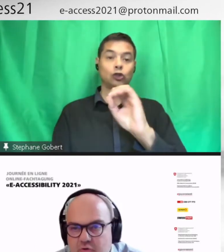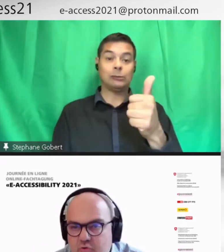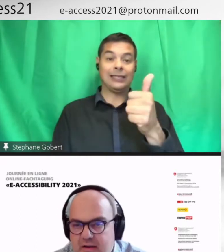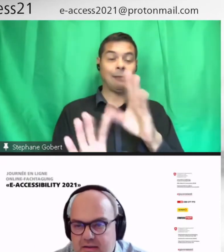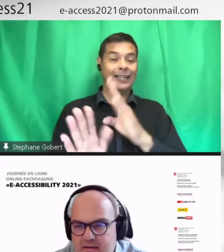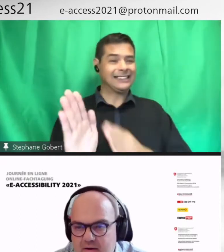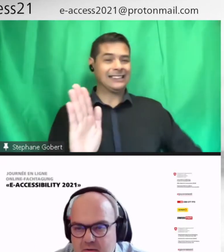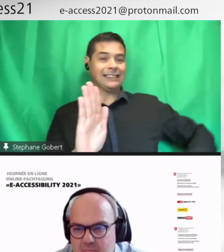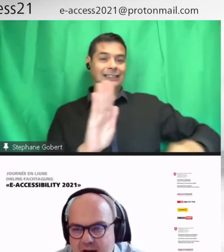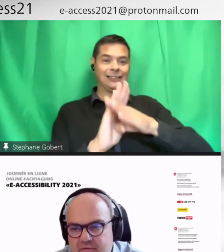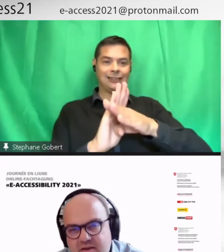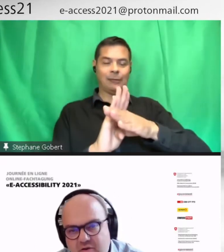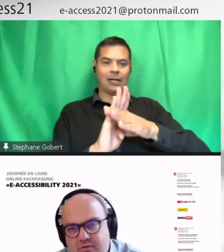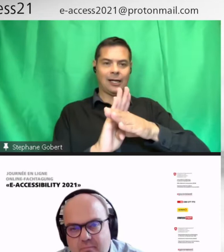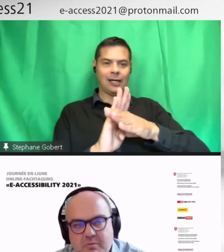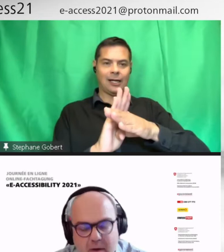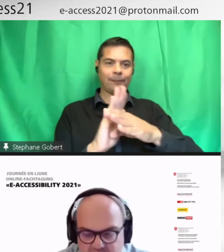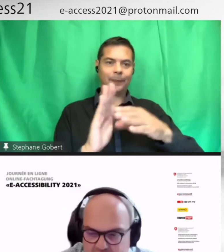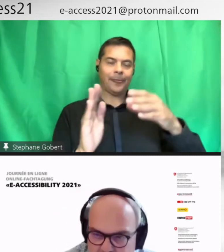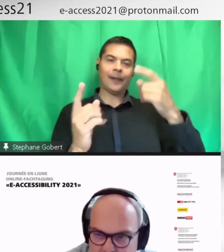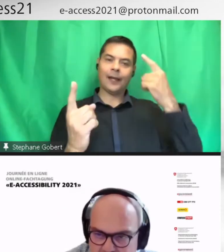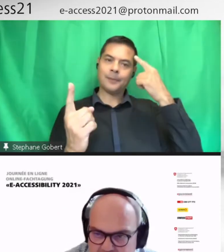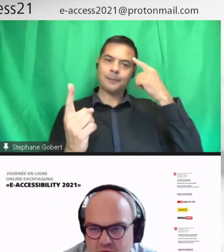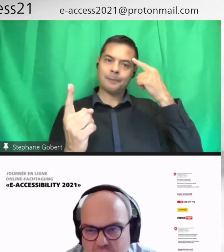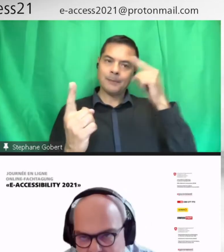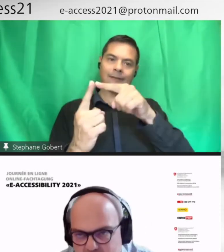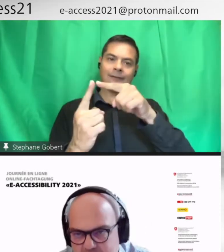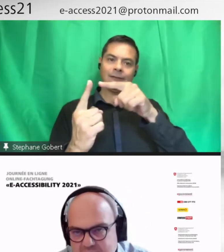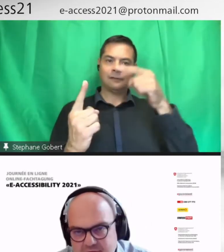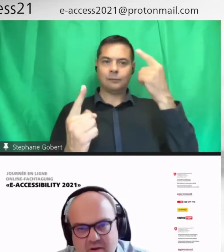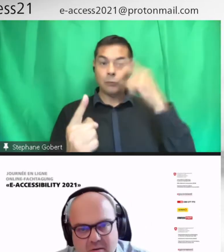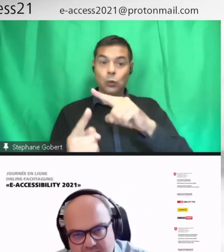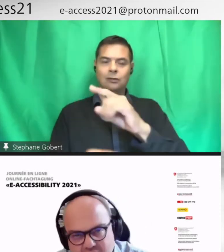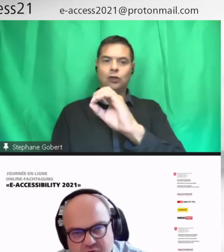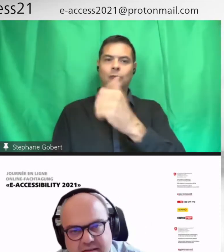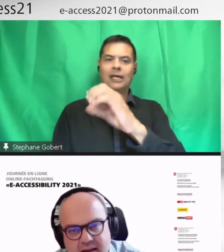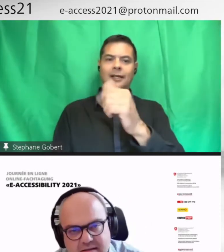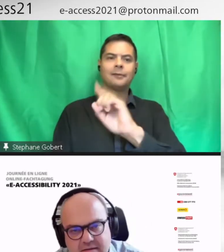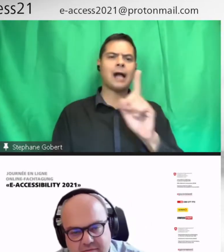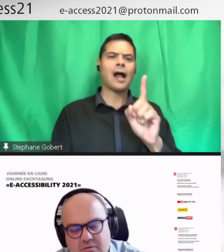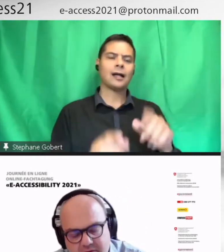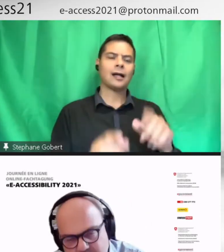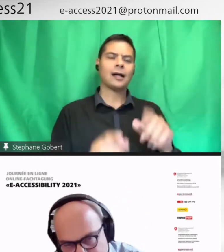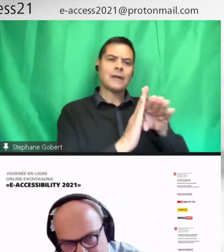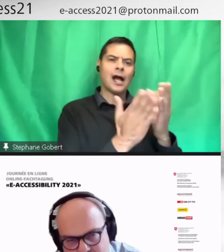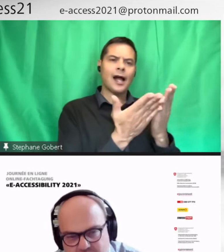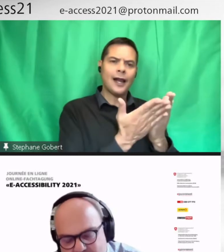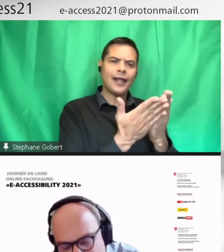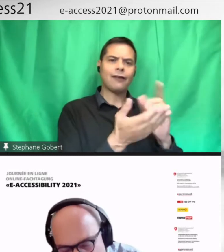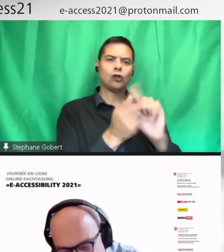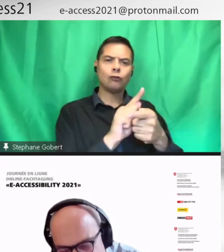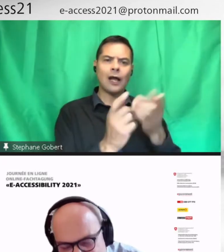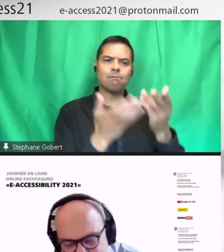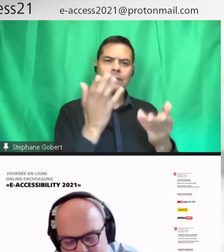numérique. Pas réfléchis en termes de pages qu'on va tourner, donc en termes de PDF, mais quelque chose d'interactif. Donc, on